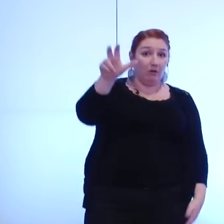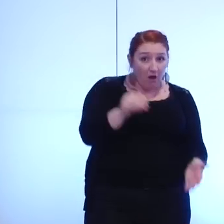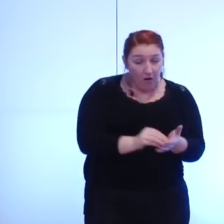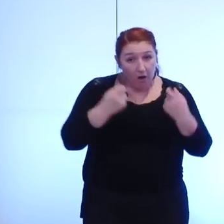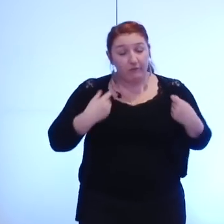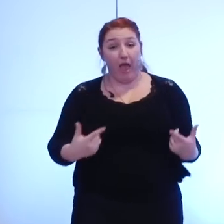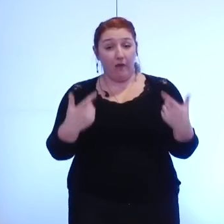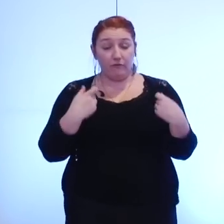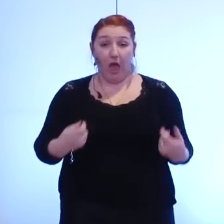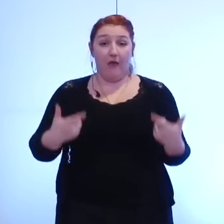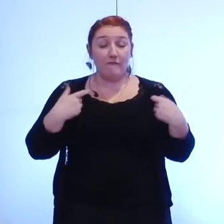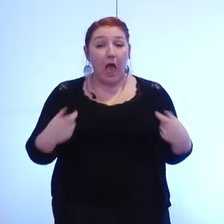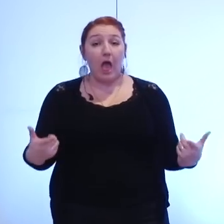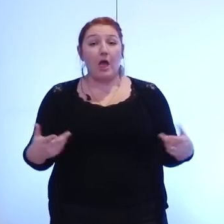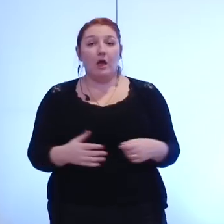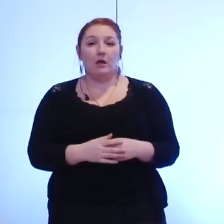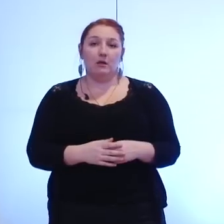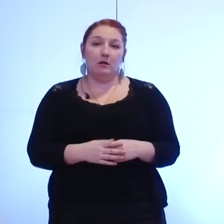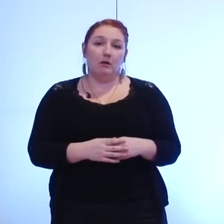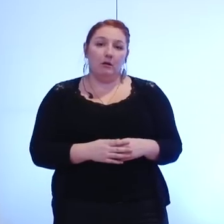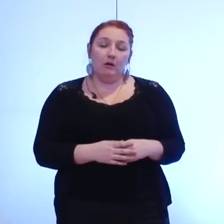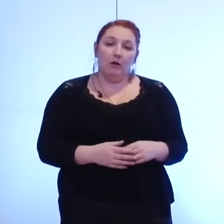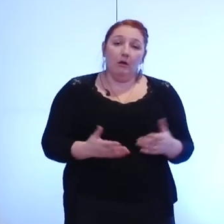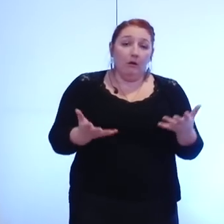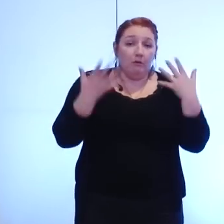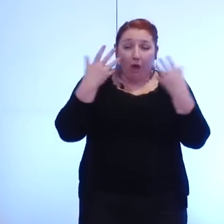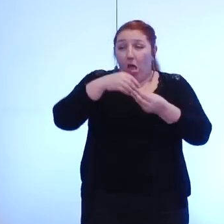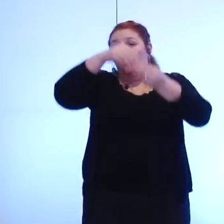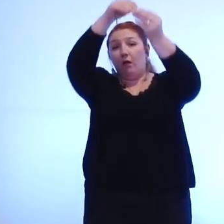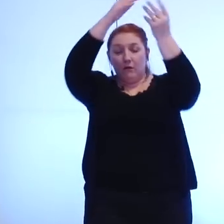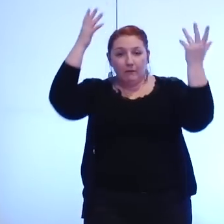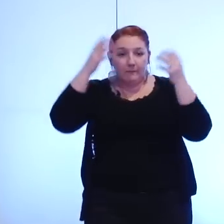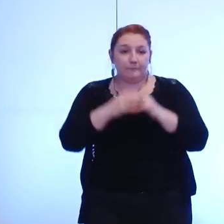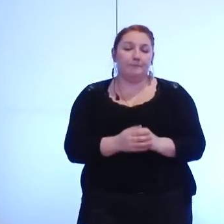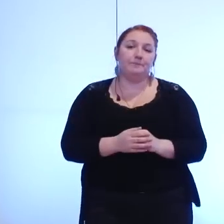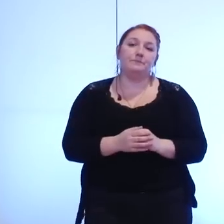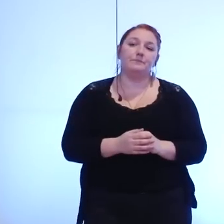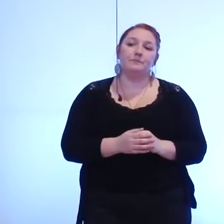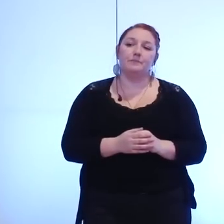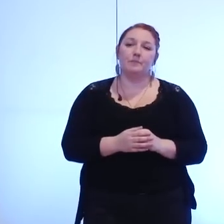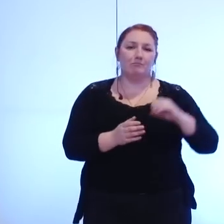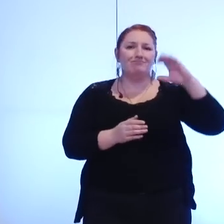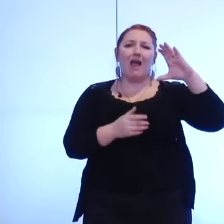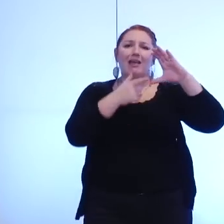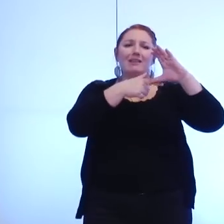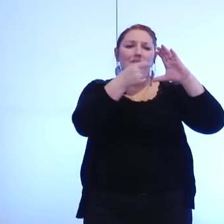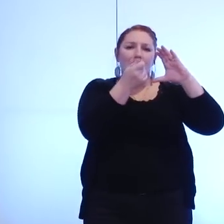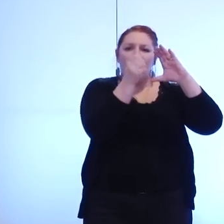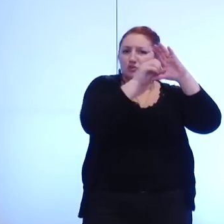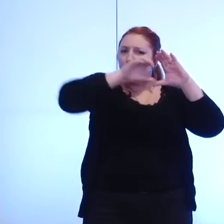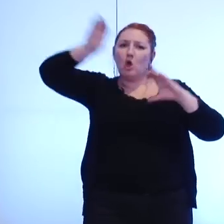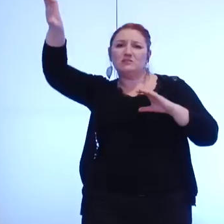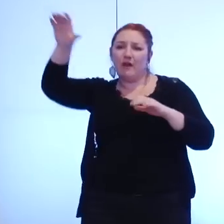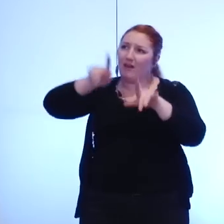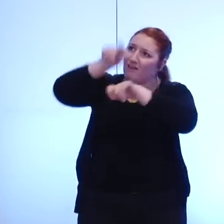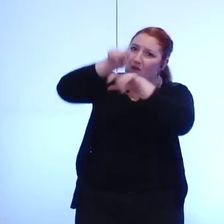engager cela se traduit par une nouvelle dépense et quant à l'évaluation des actifs transférés vous nous proposez